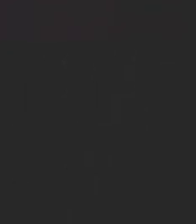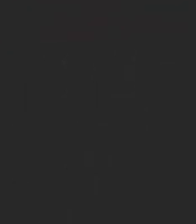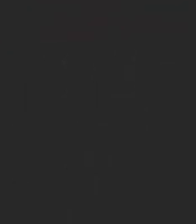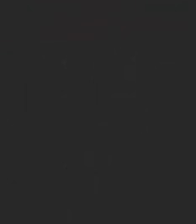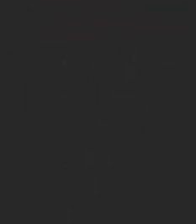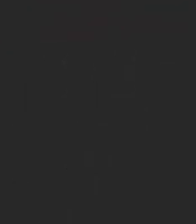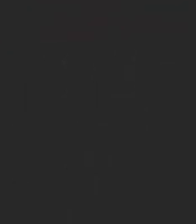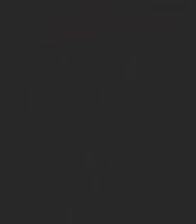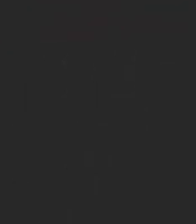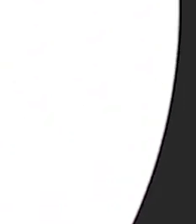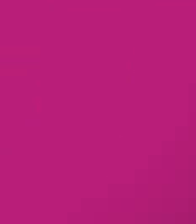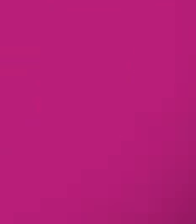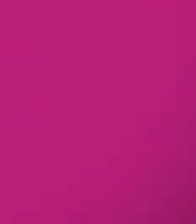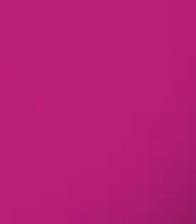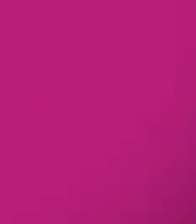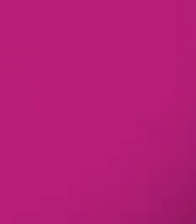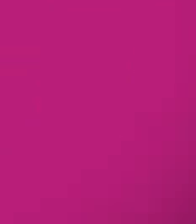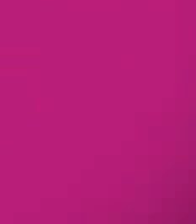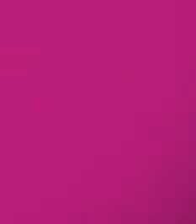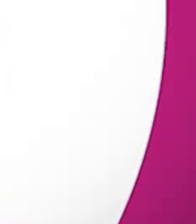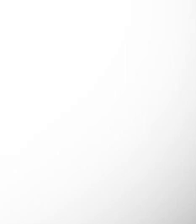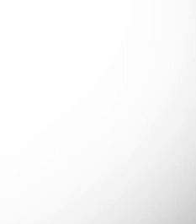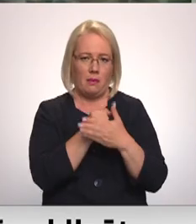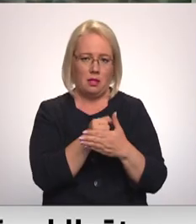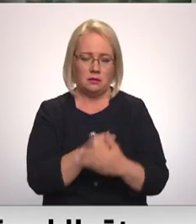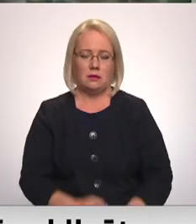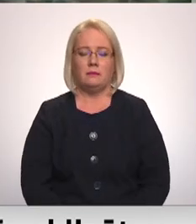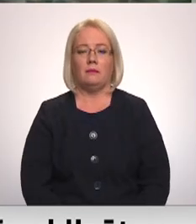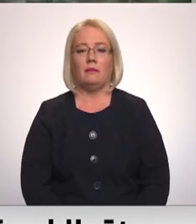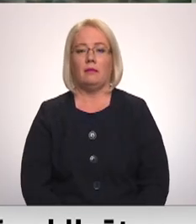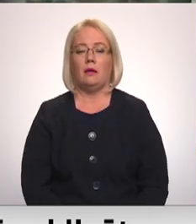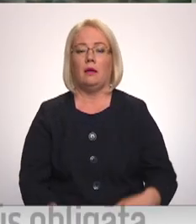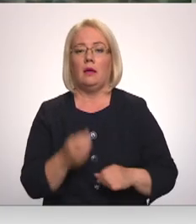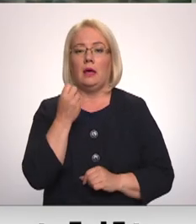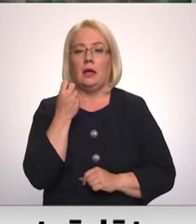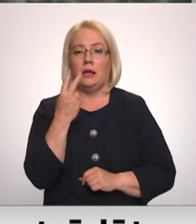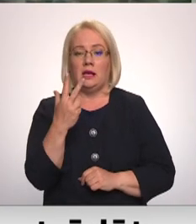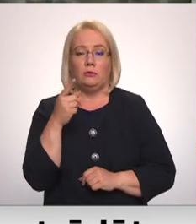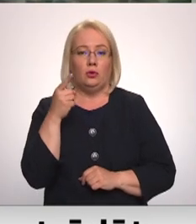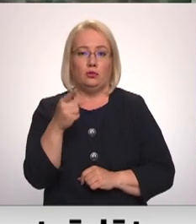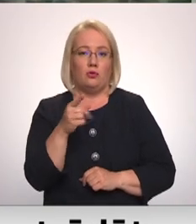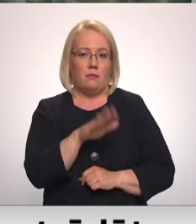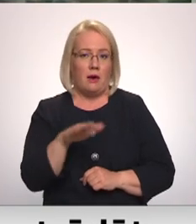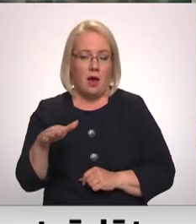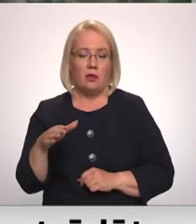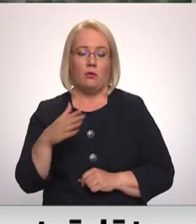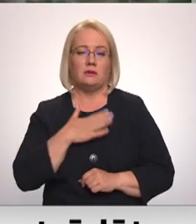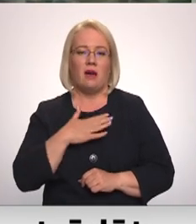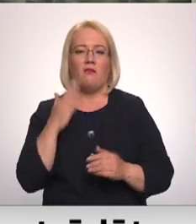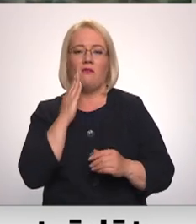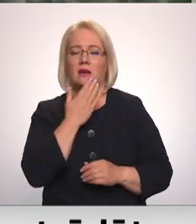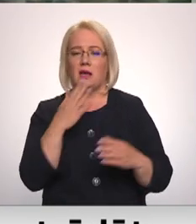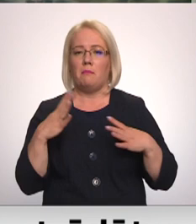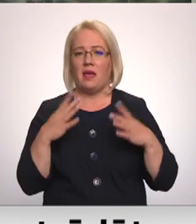Re, visi ēters ir te! 13 tūkstoši bērni savu vasaras brīlaiku vēlas